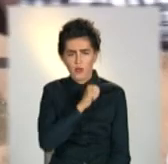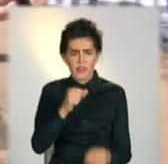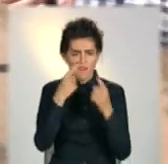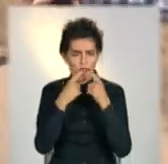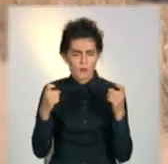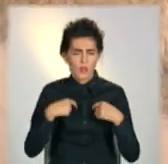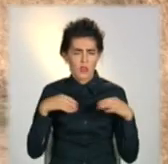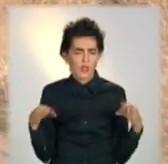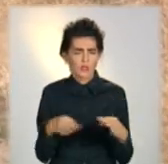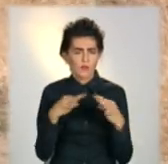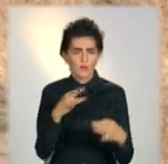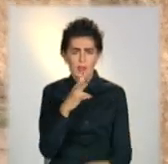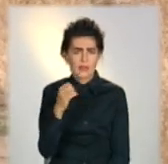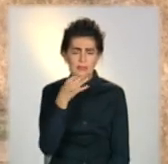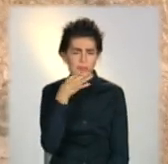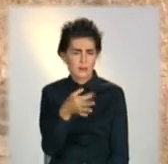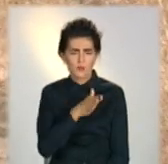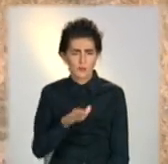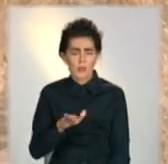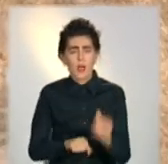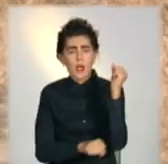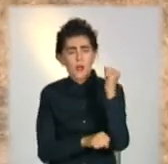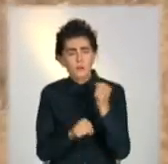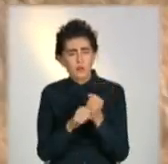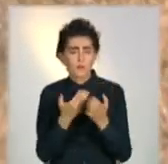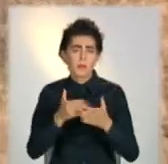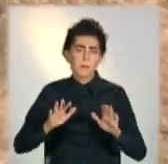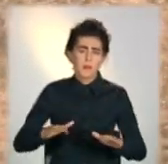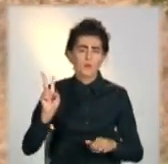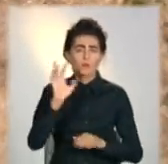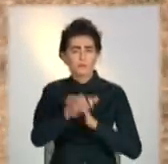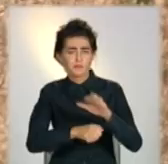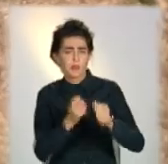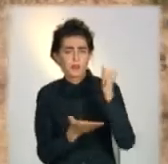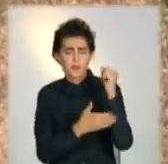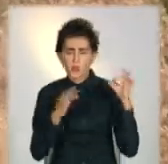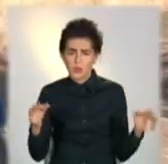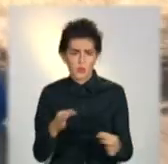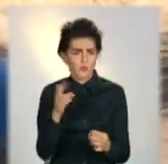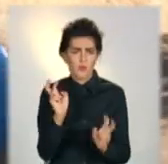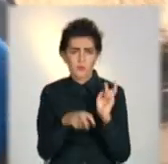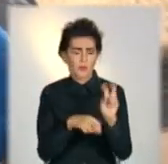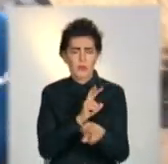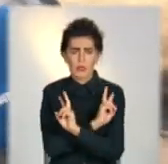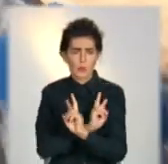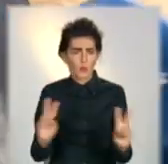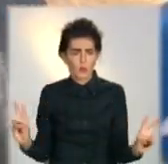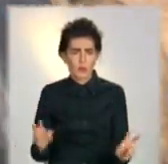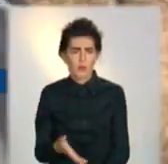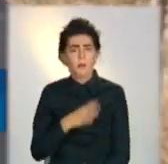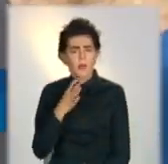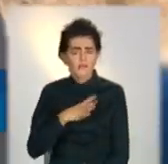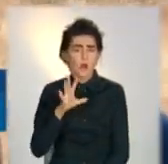Я не скажу. Крім комунальників і місцевих, які приходять за дровами, на звалищі нікого. Вивозяться з міста.